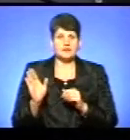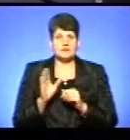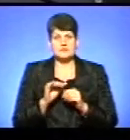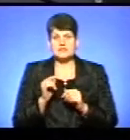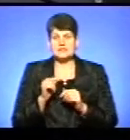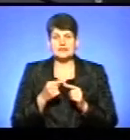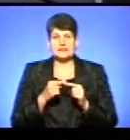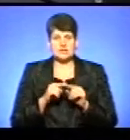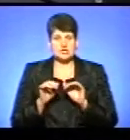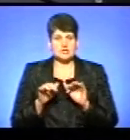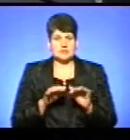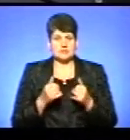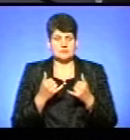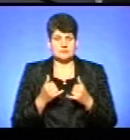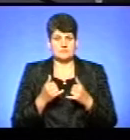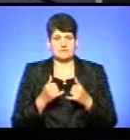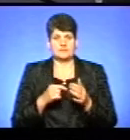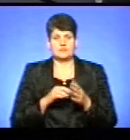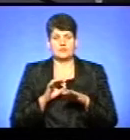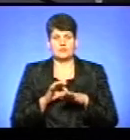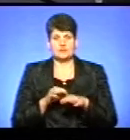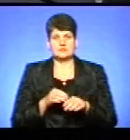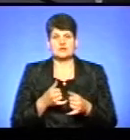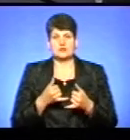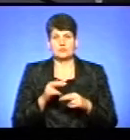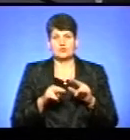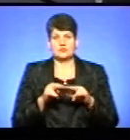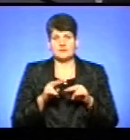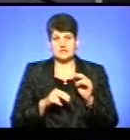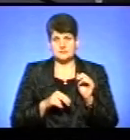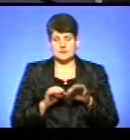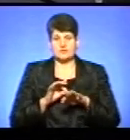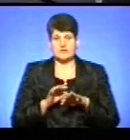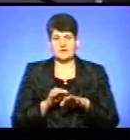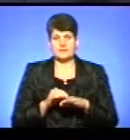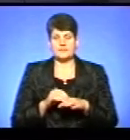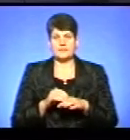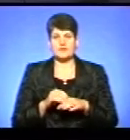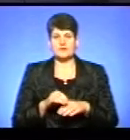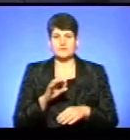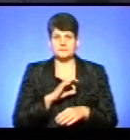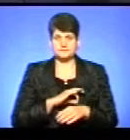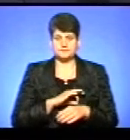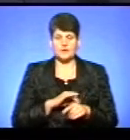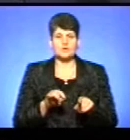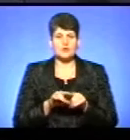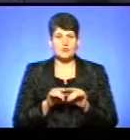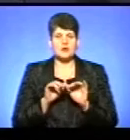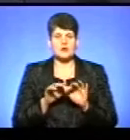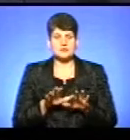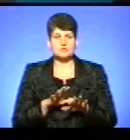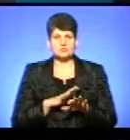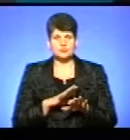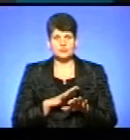технічні заходи, які здійснюються з метою будівництва і введення в експлуатацію. Отож, аналогічну акцію протесту було